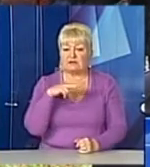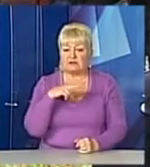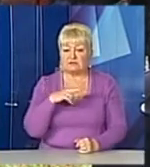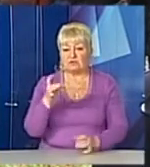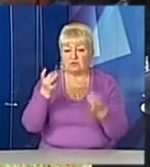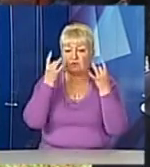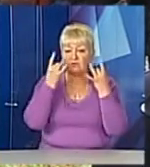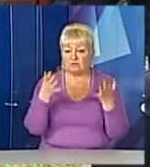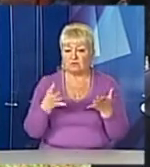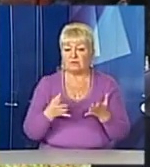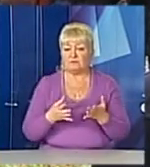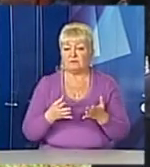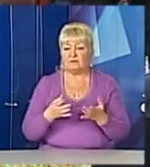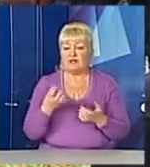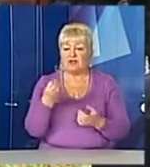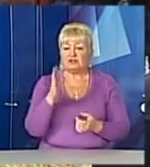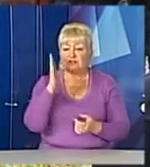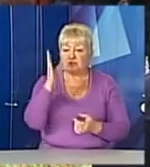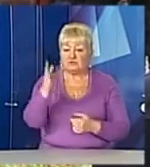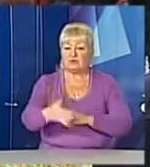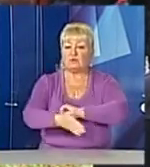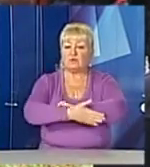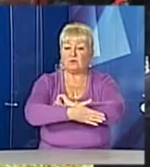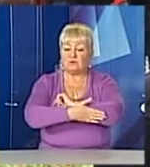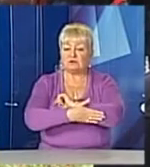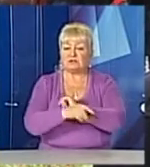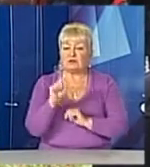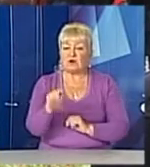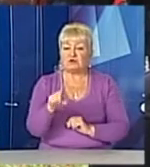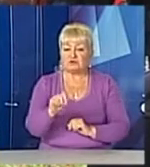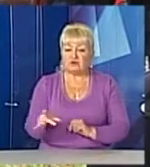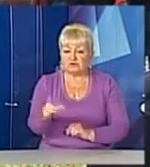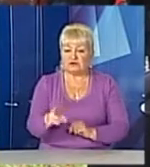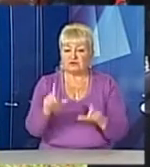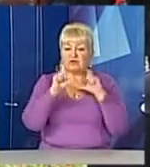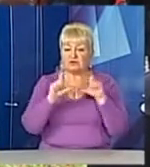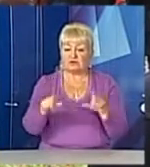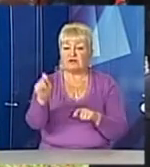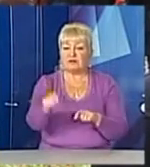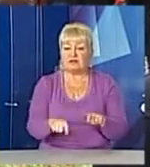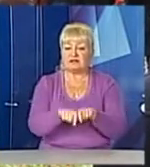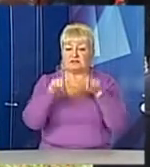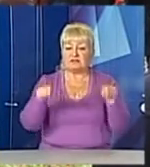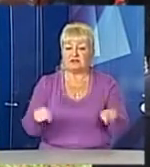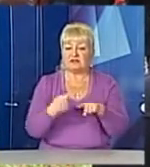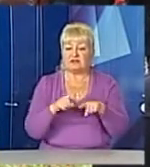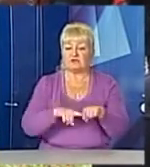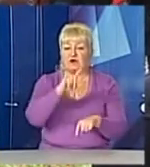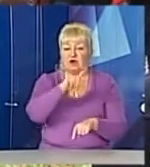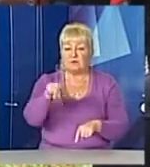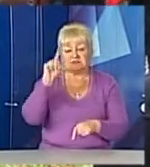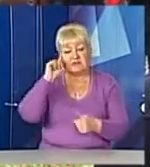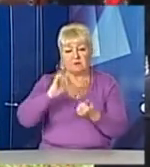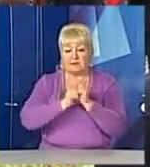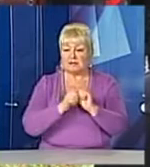і культурою. Тому що, ще будучи учнем школи Золочівської, сюди приїхав на відкриття цього музею. Пам'ятається мені до